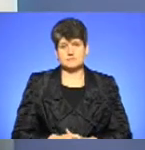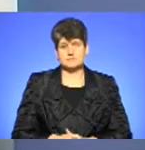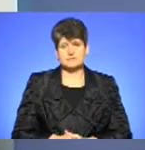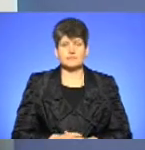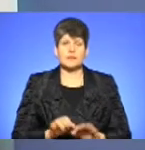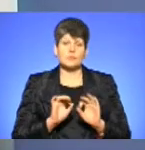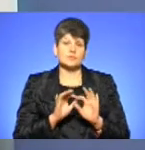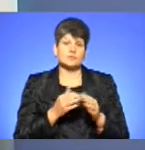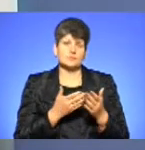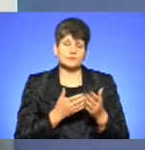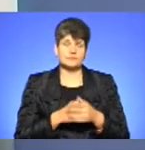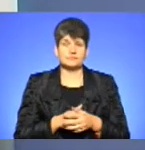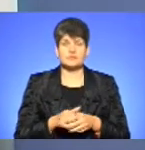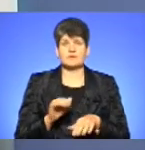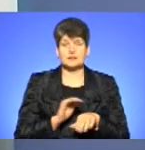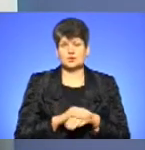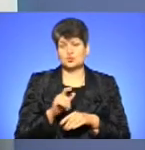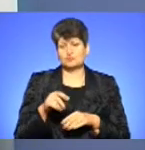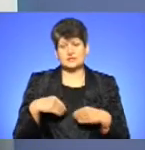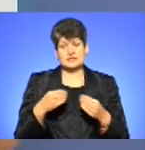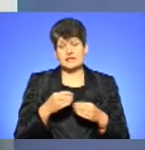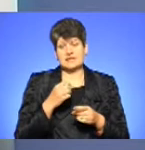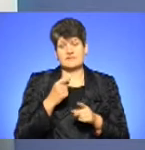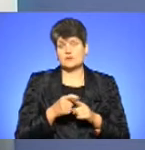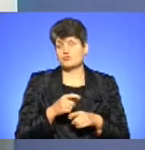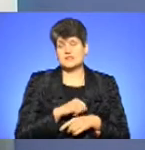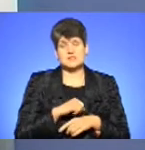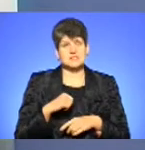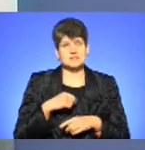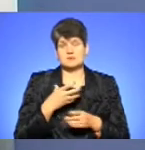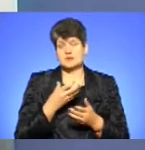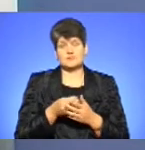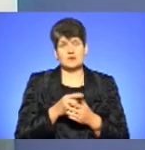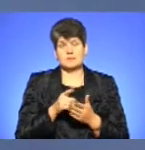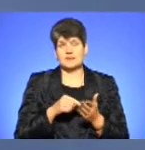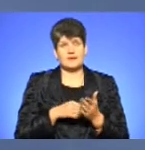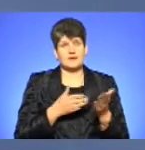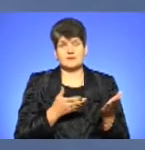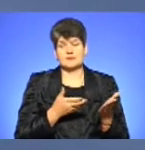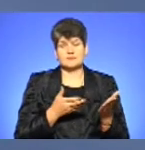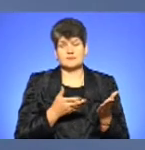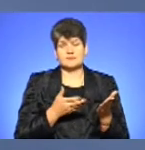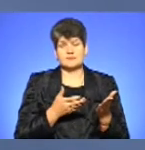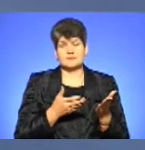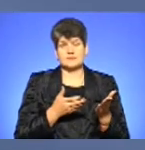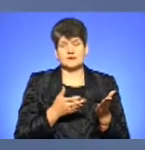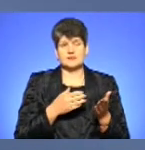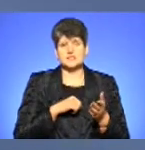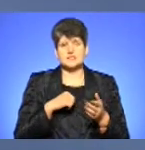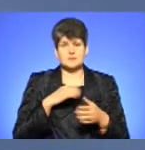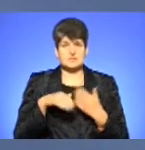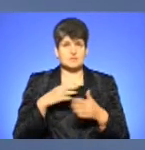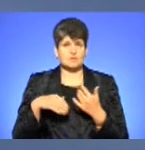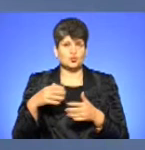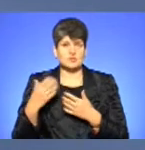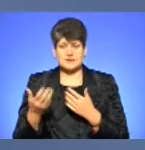Прокоментуйте, будь ласка. Ну, фактично, люди дали відповідь самі на свої ж запитання, в які вони в своїй полеміці заплутувалися. Тому що